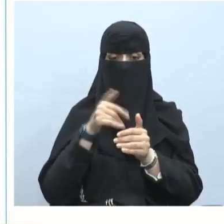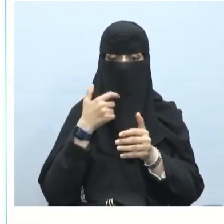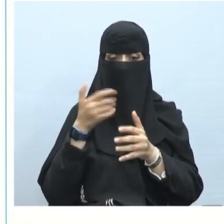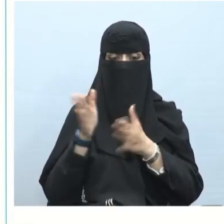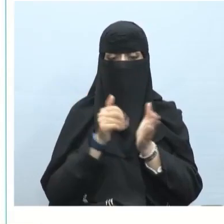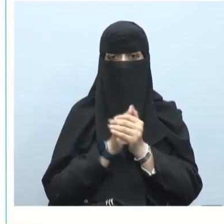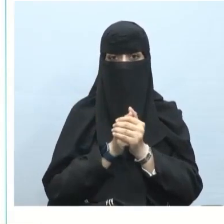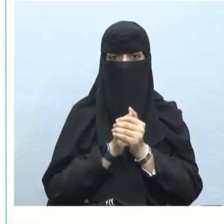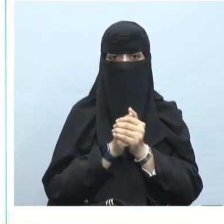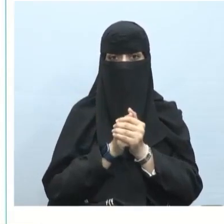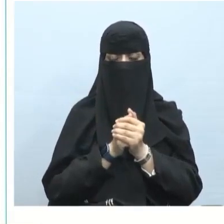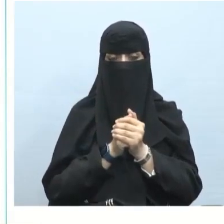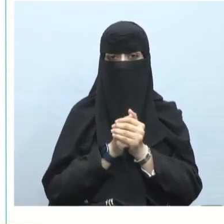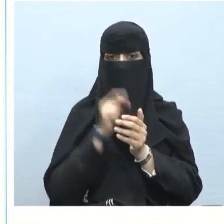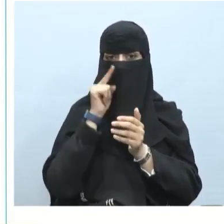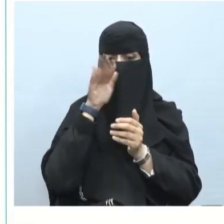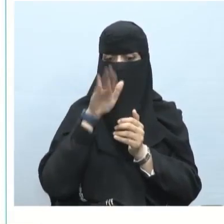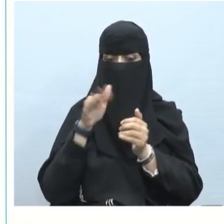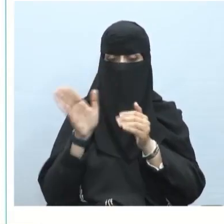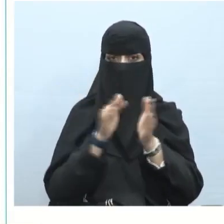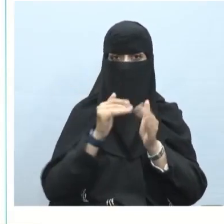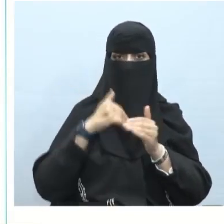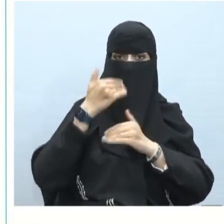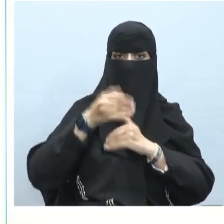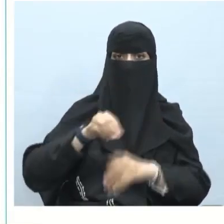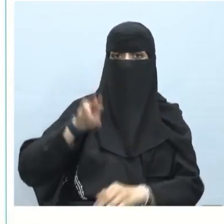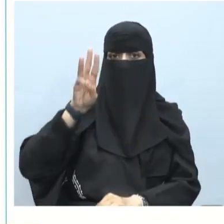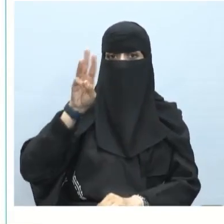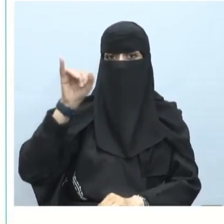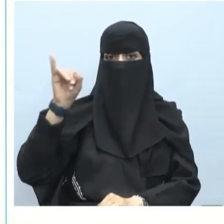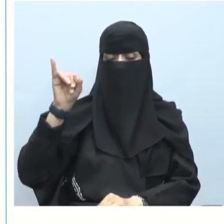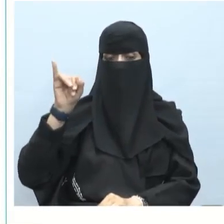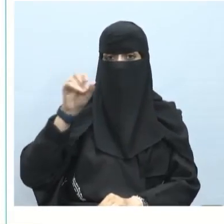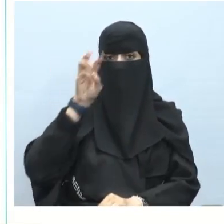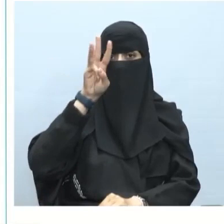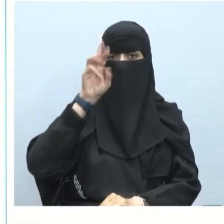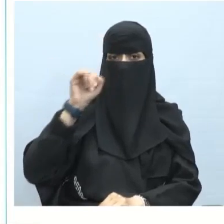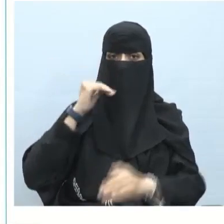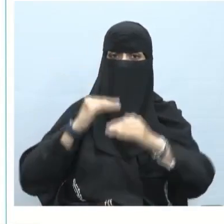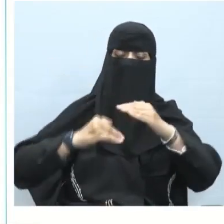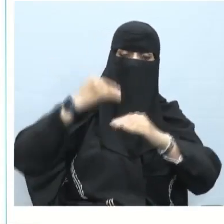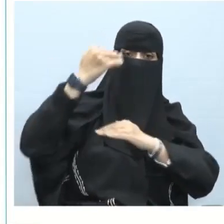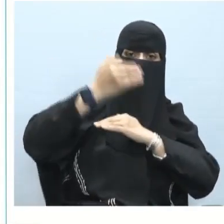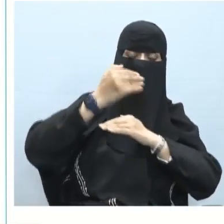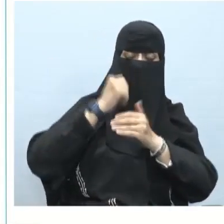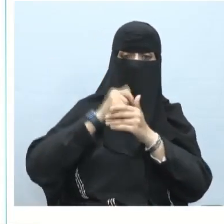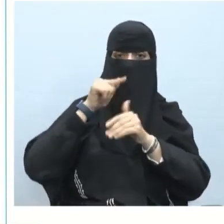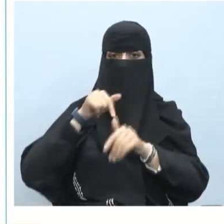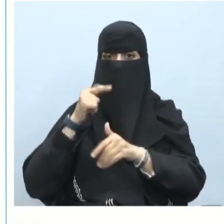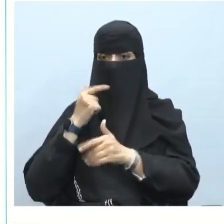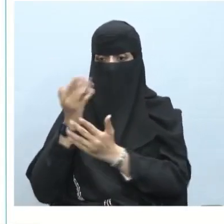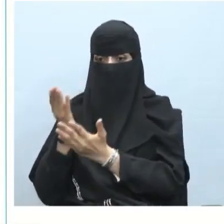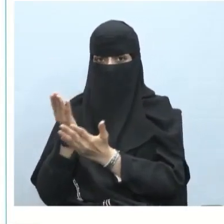في الرفع نلاحظ هنا الحرف الثالث وهو الثمة مثال على ذلك جاء